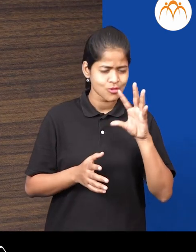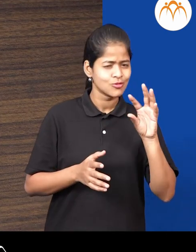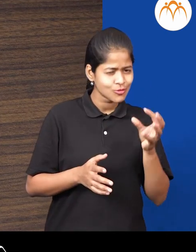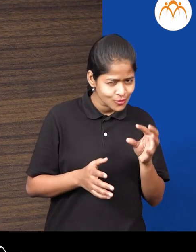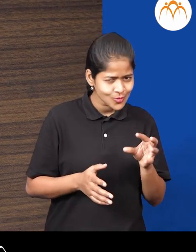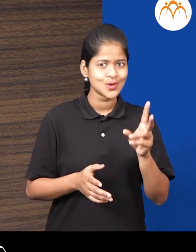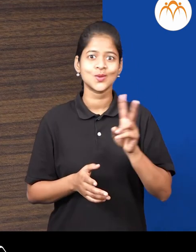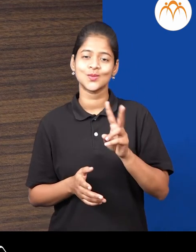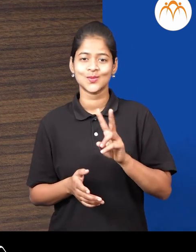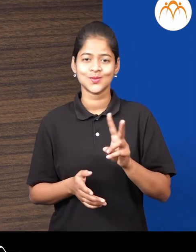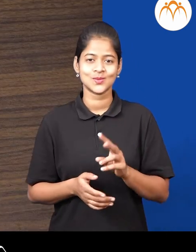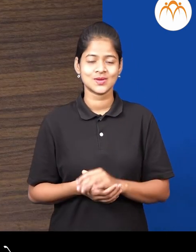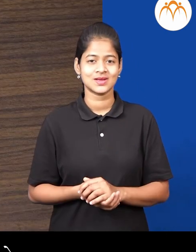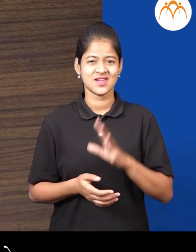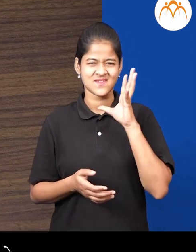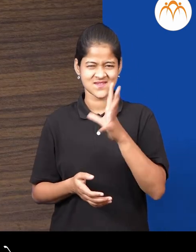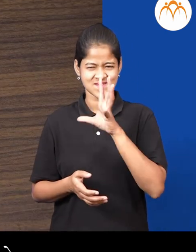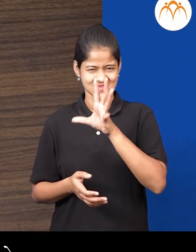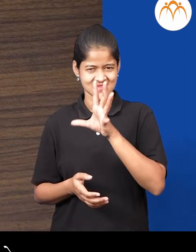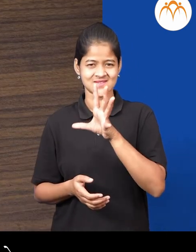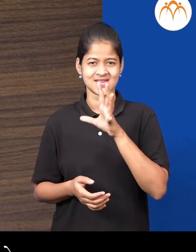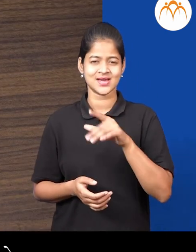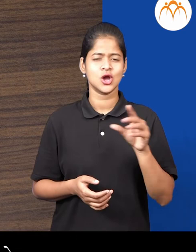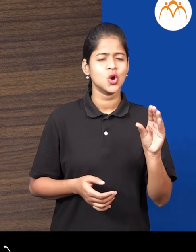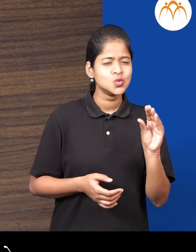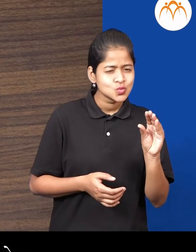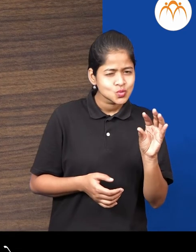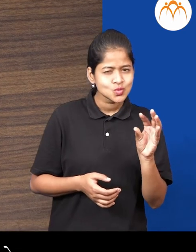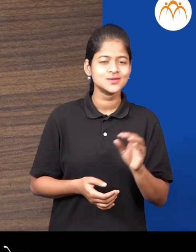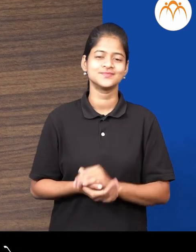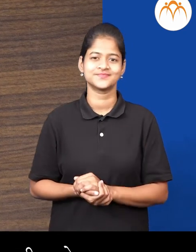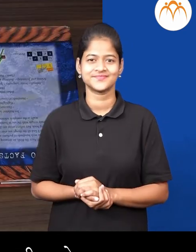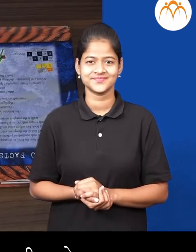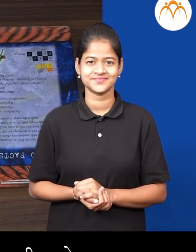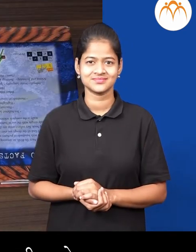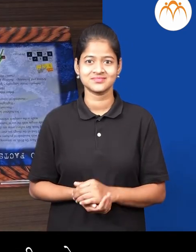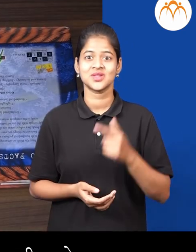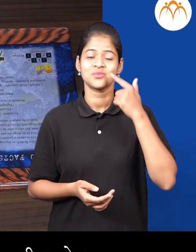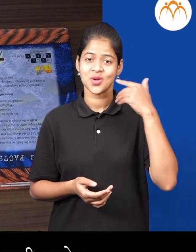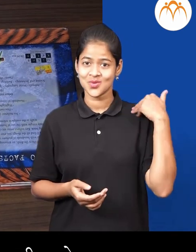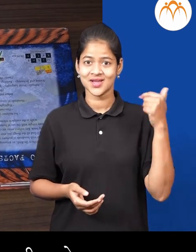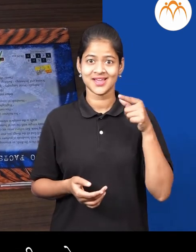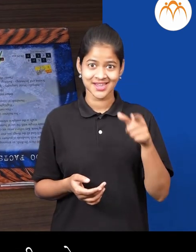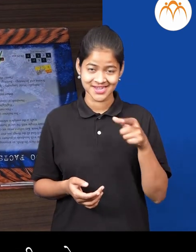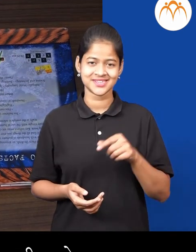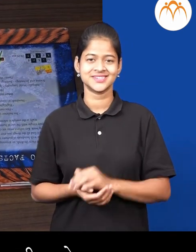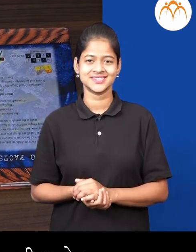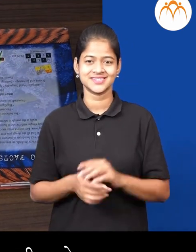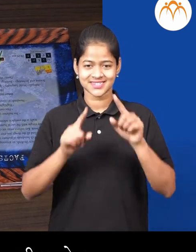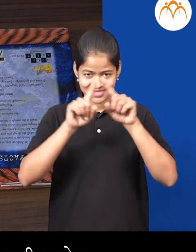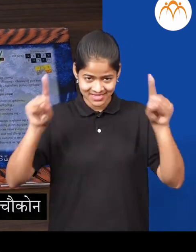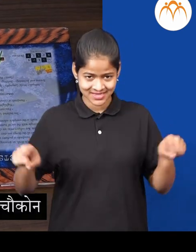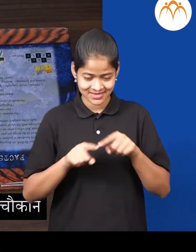दोनी वर्तुला कारेत, एक छोटा, एक मोठा, दादानी दोन सवकोनी पुस्तका अंडलीयेत,